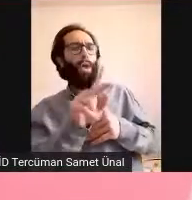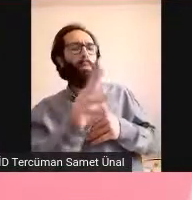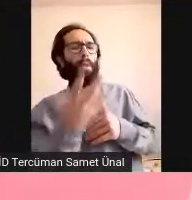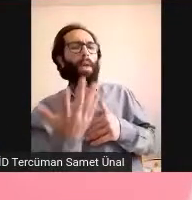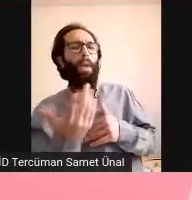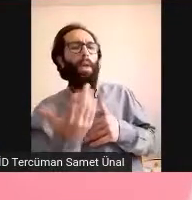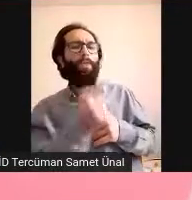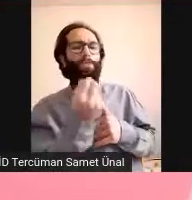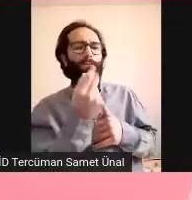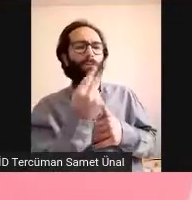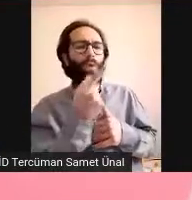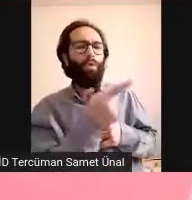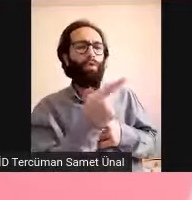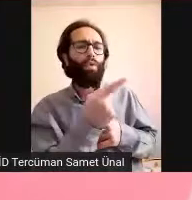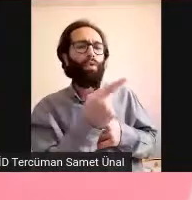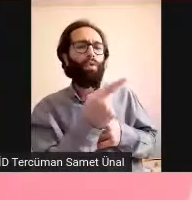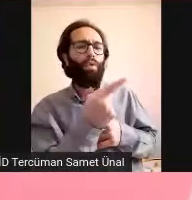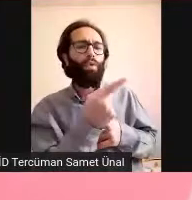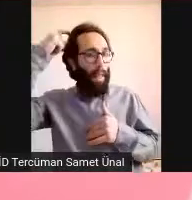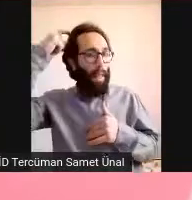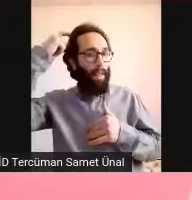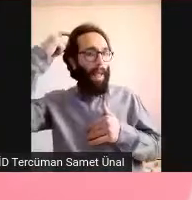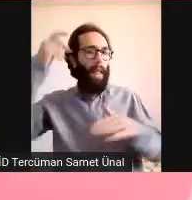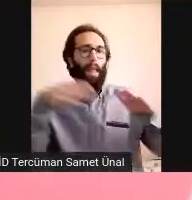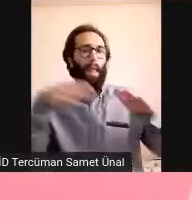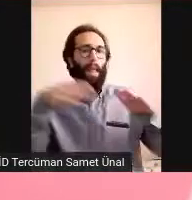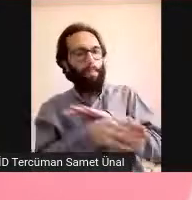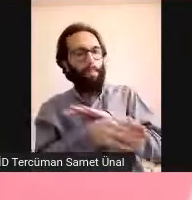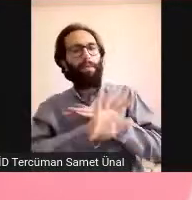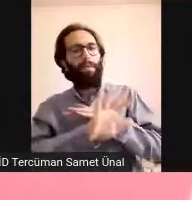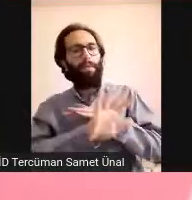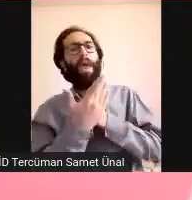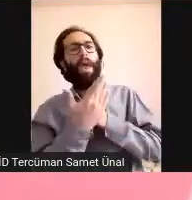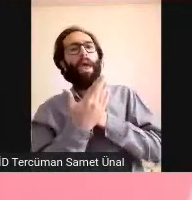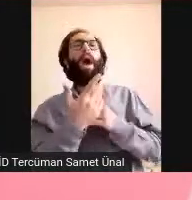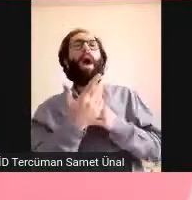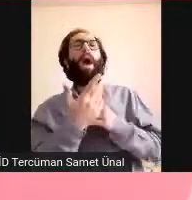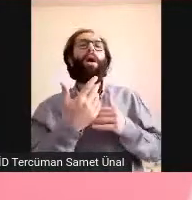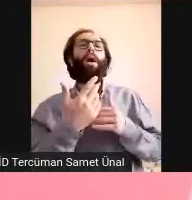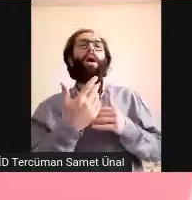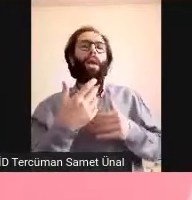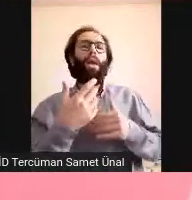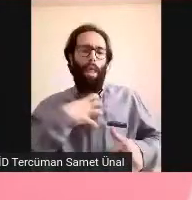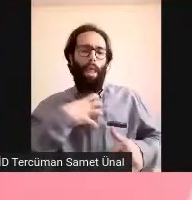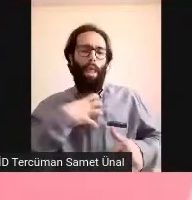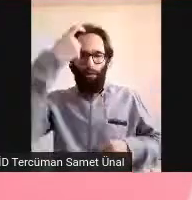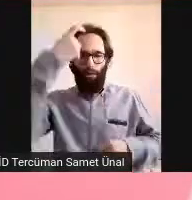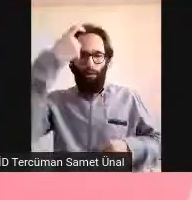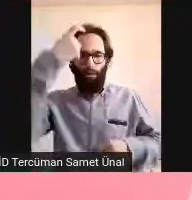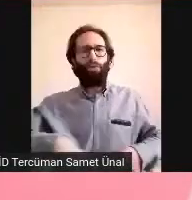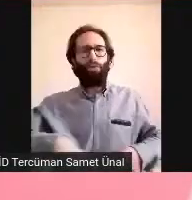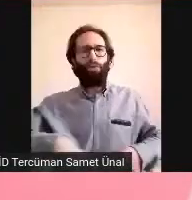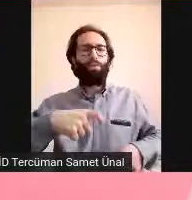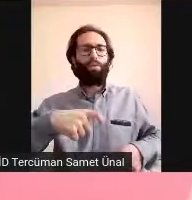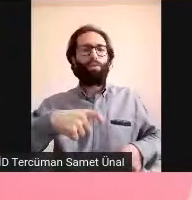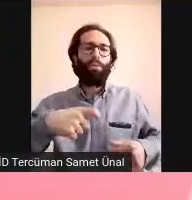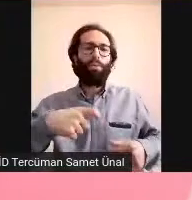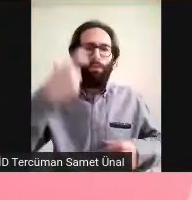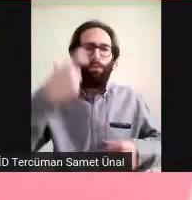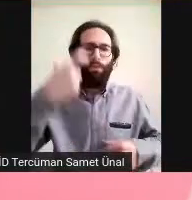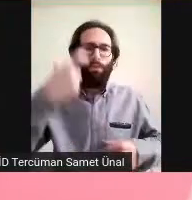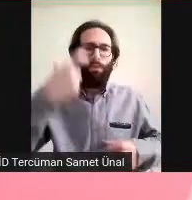kendi bağışıklık sistemimizin, hani çok coşup, hani koronada da oluyor ya, stokin fırtınası diyorlar.